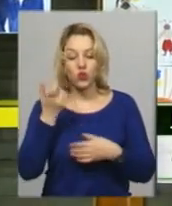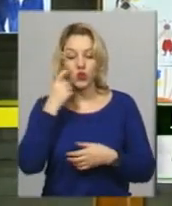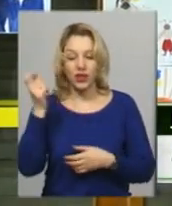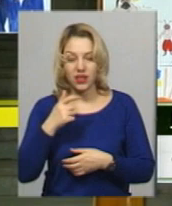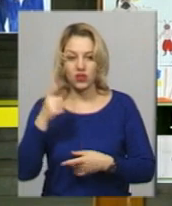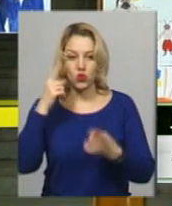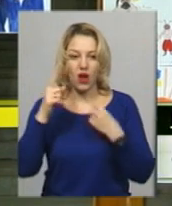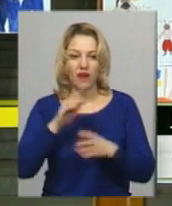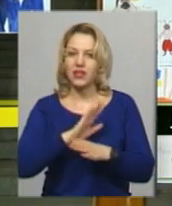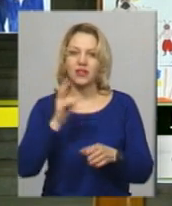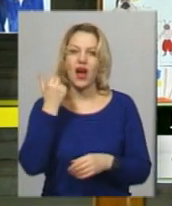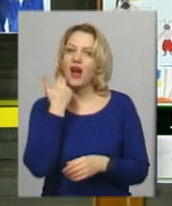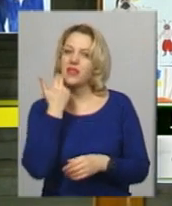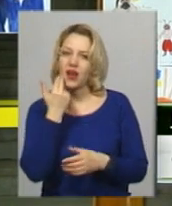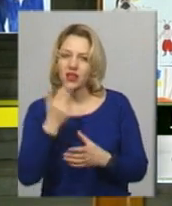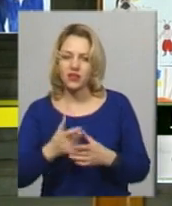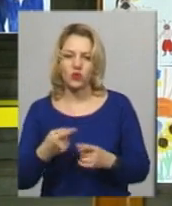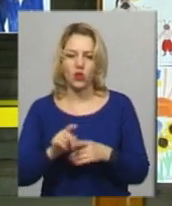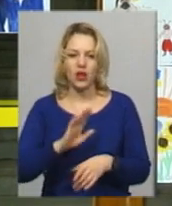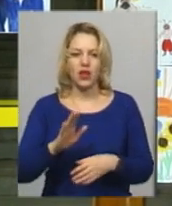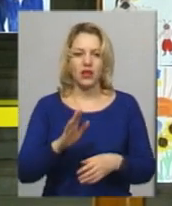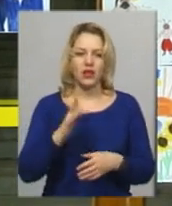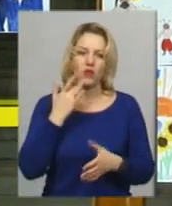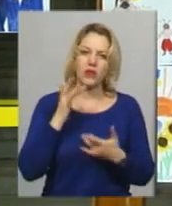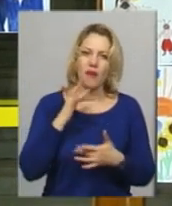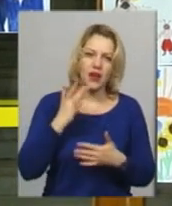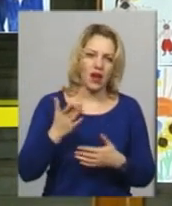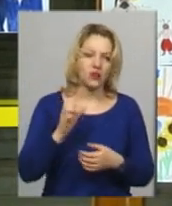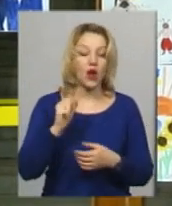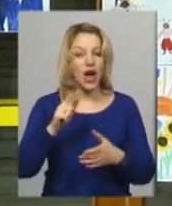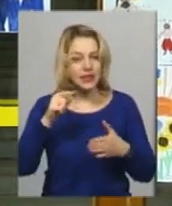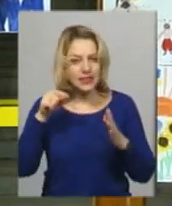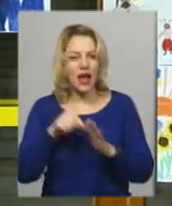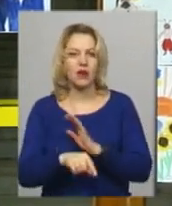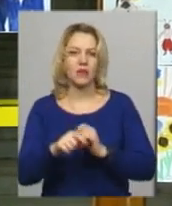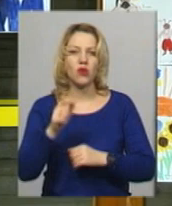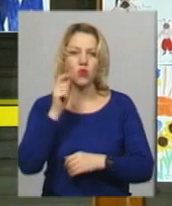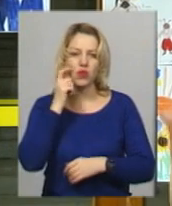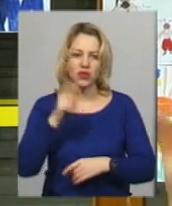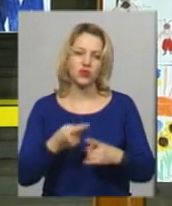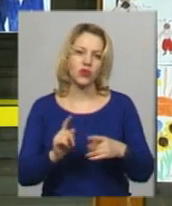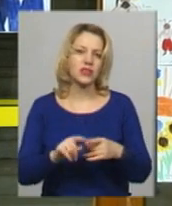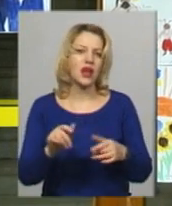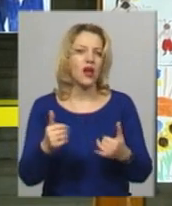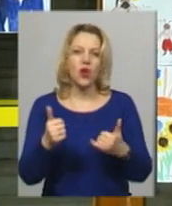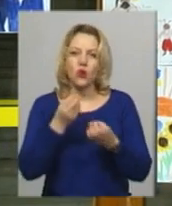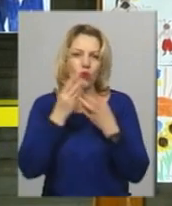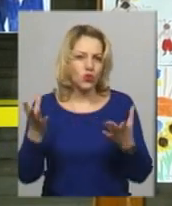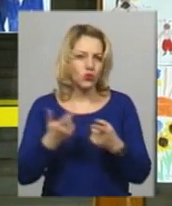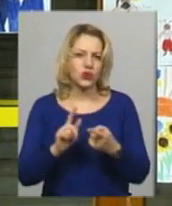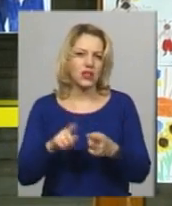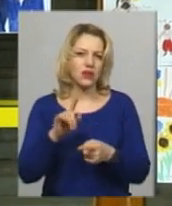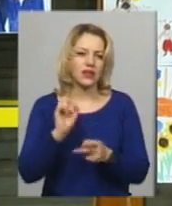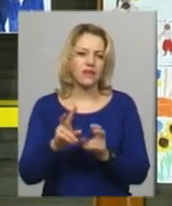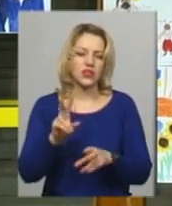якогось англійського, британсько-американського, а саме українського, ну це круто. Це оця українська Україна, яку